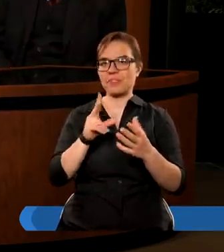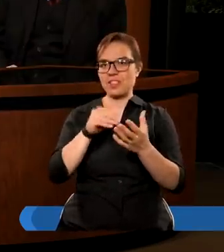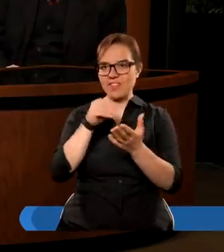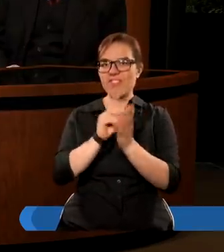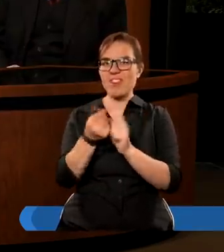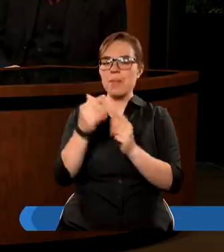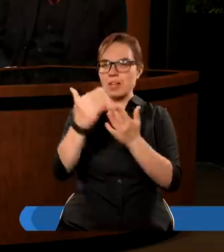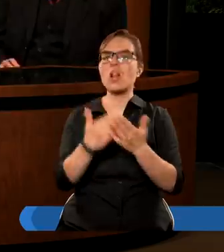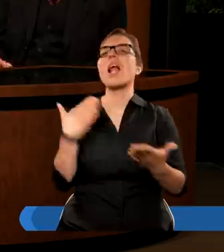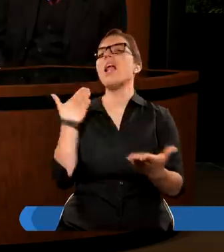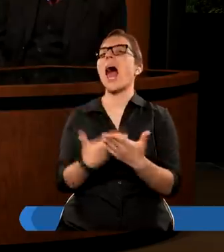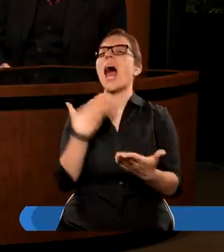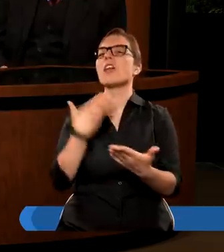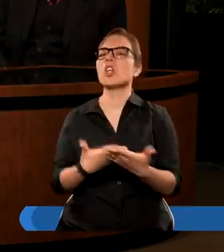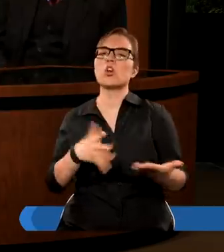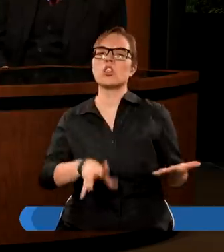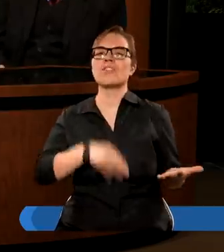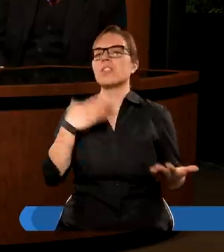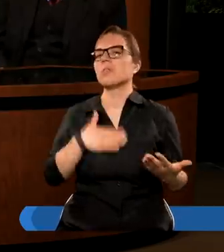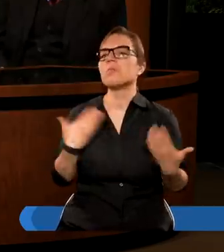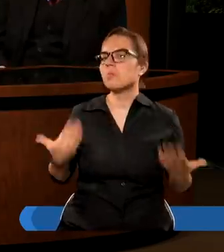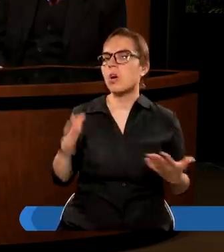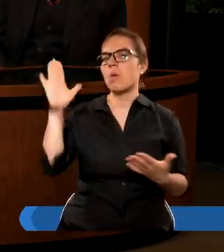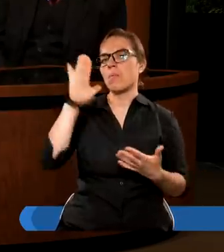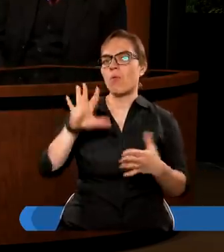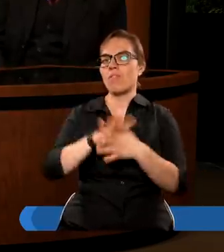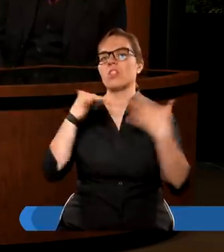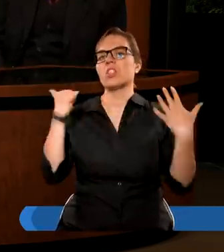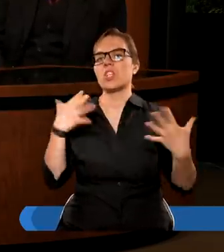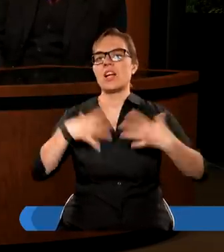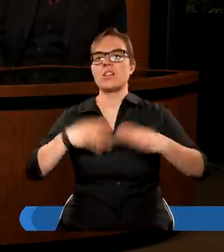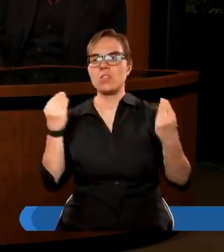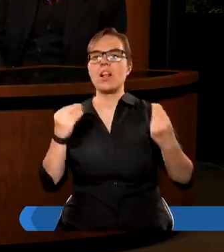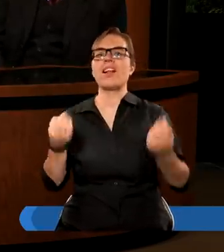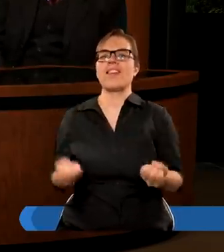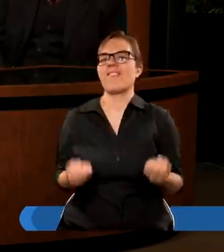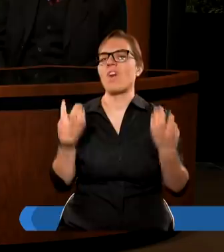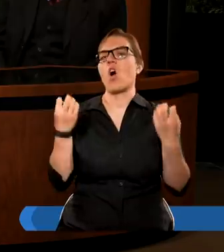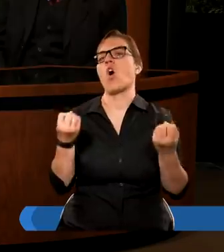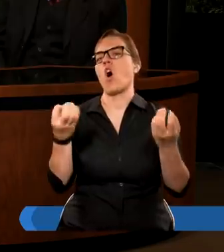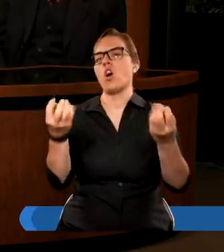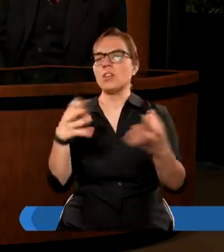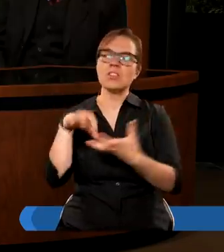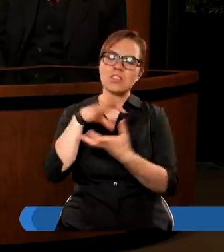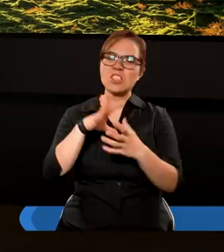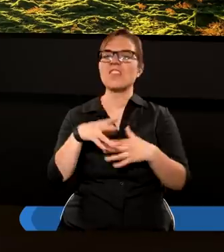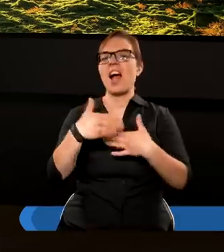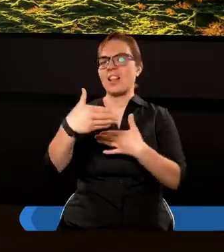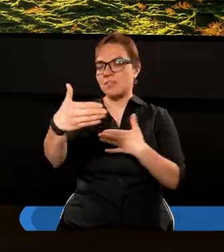mamy czcić ten dzień. Bo Bóg w sześciu dniach stwarzał, no i tam jest wymienione,